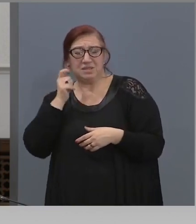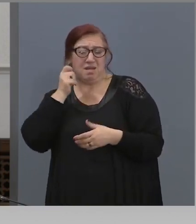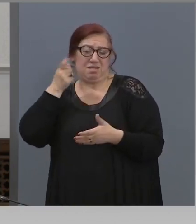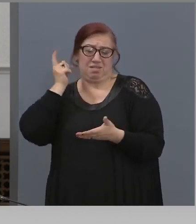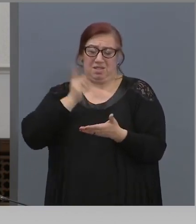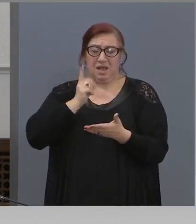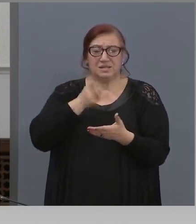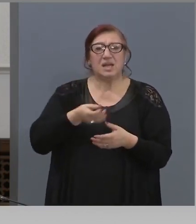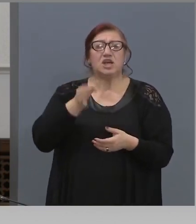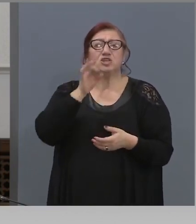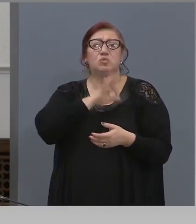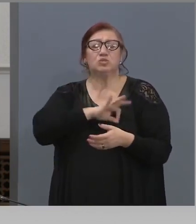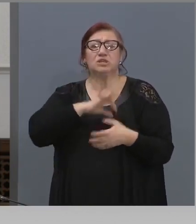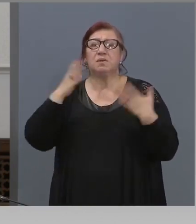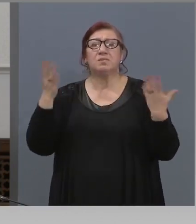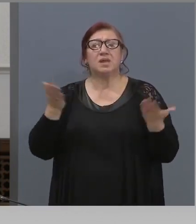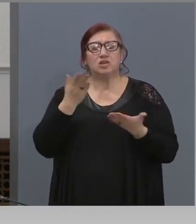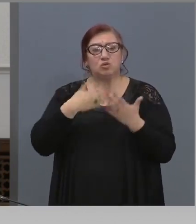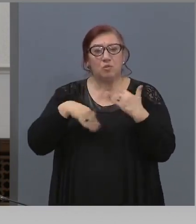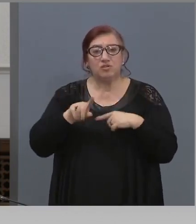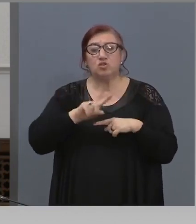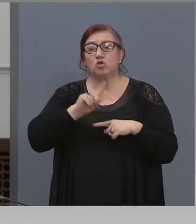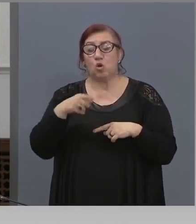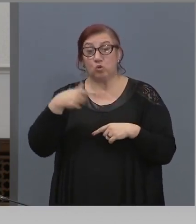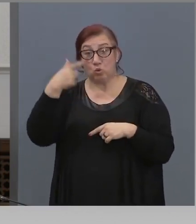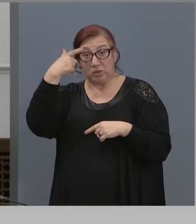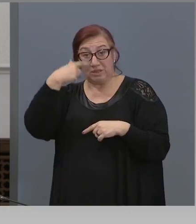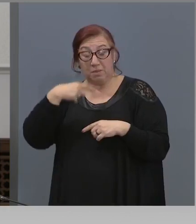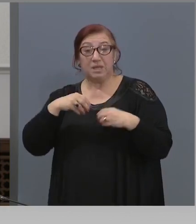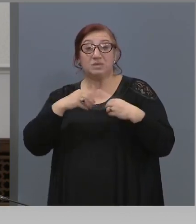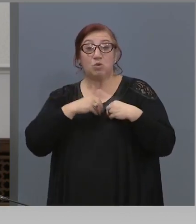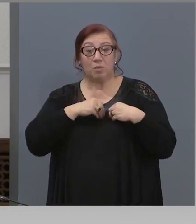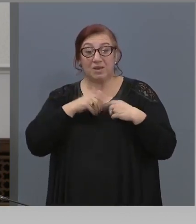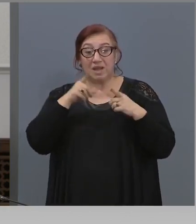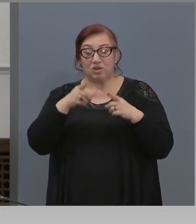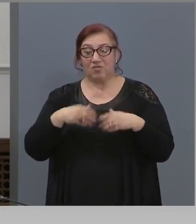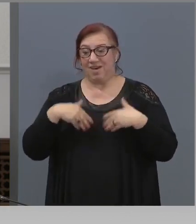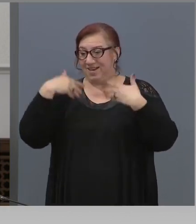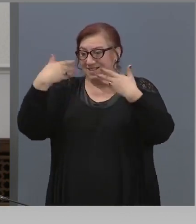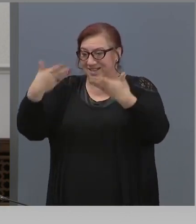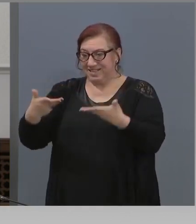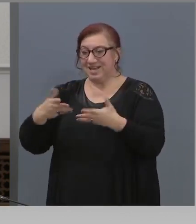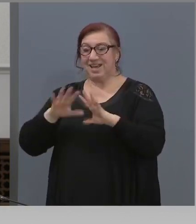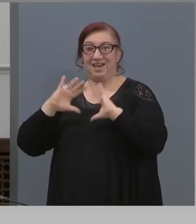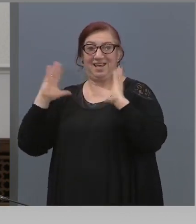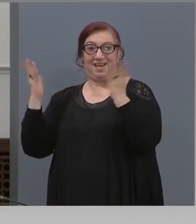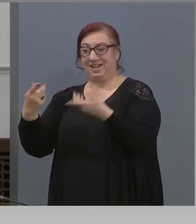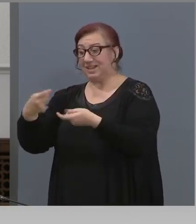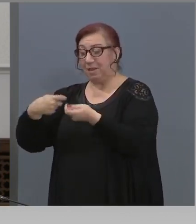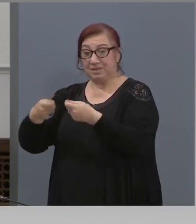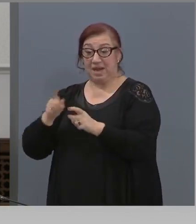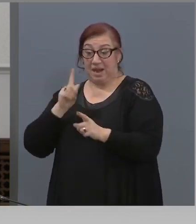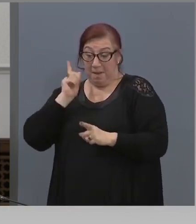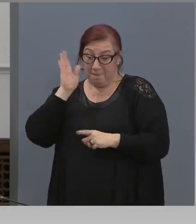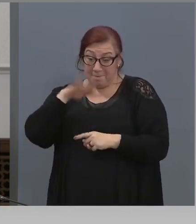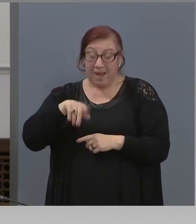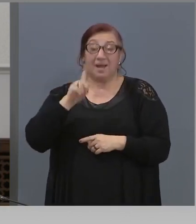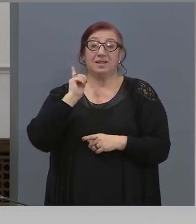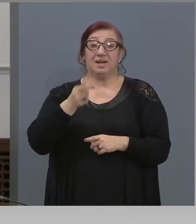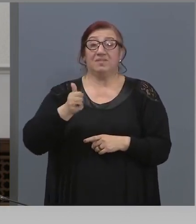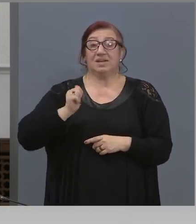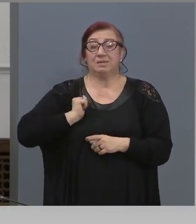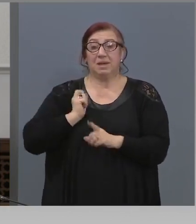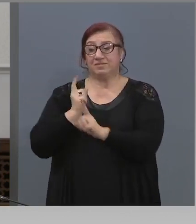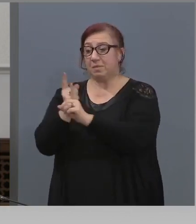повече, отколкото ако сами сме убедени в това, че излизайки на обществено място, трябва да спазваме социалната дистанция, да спазваме мерките за